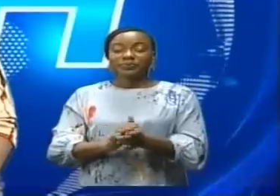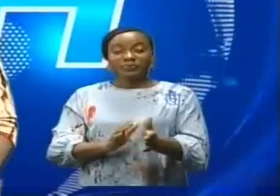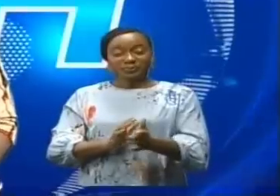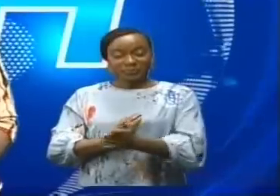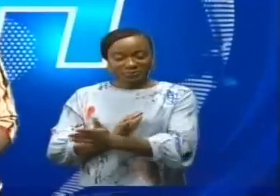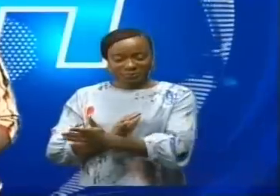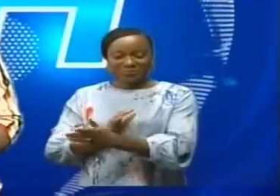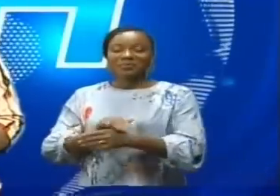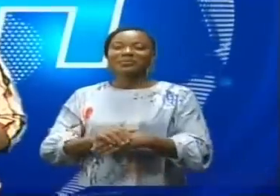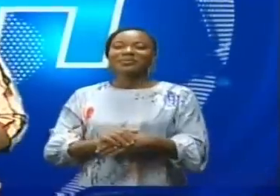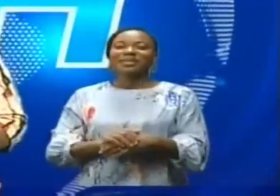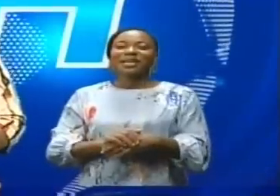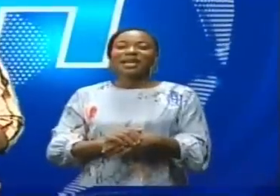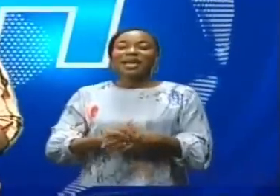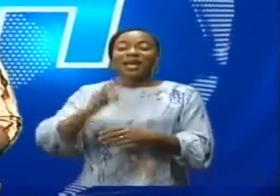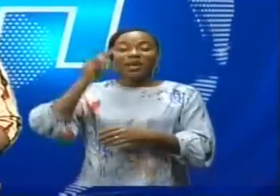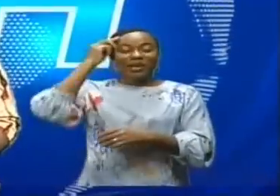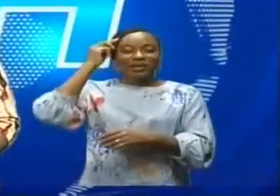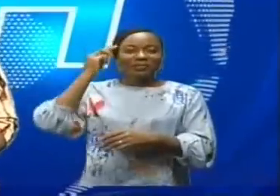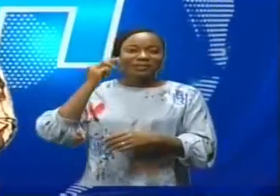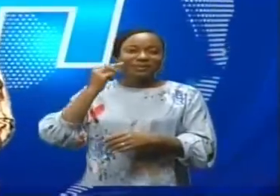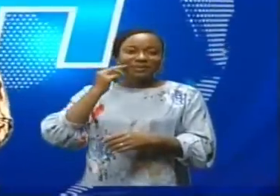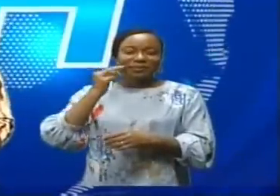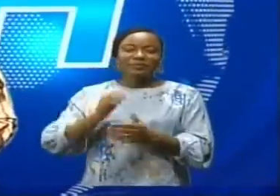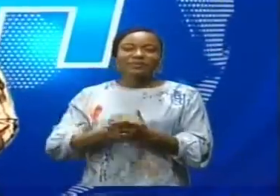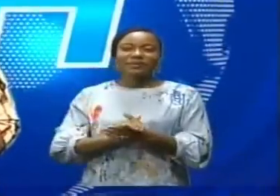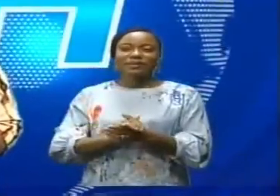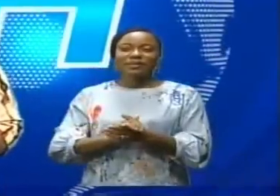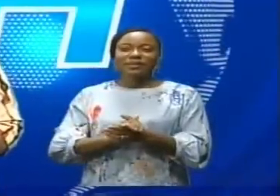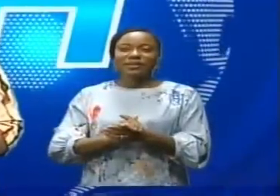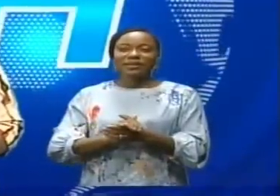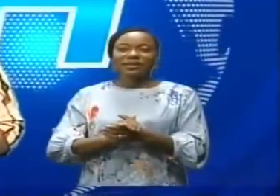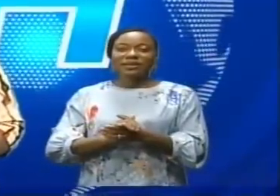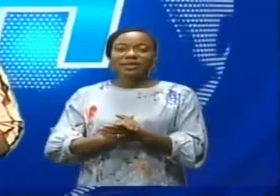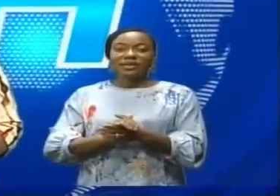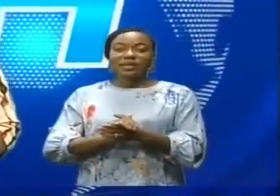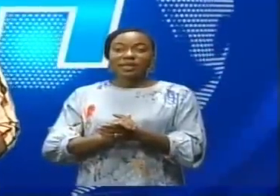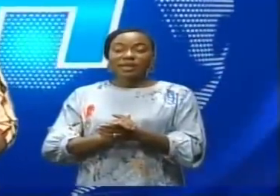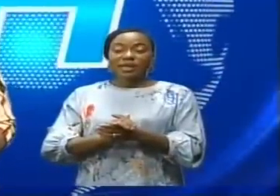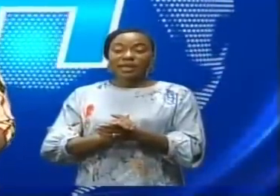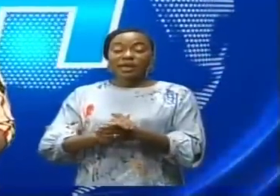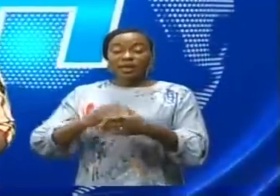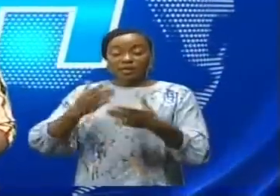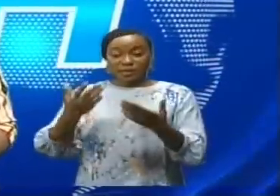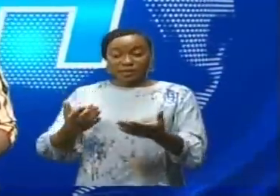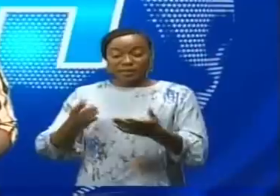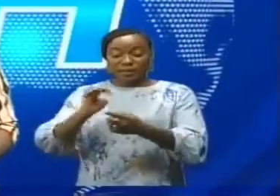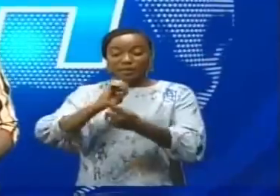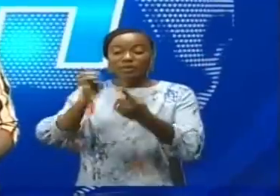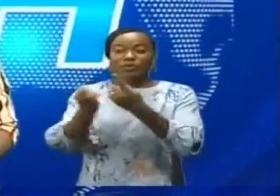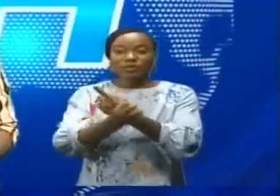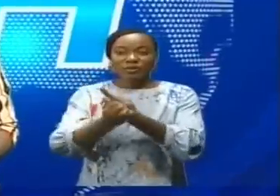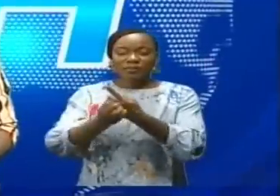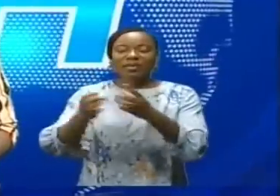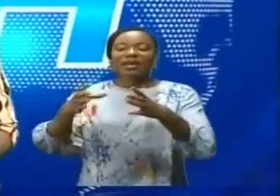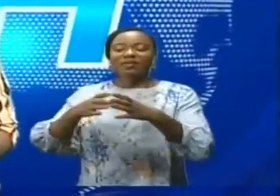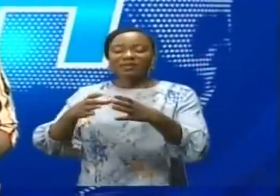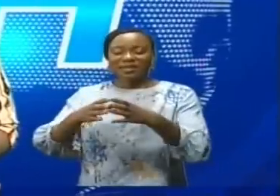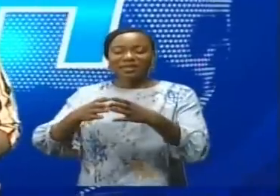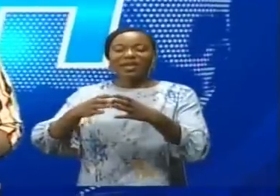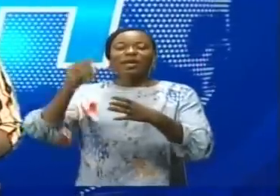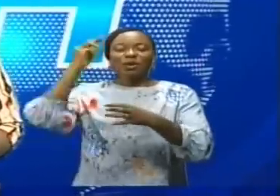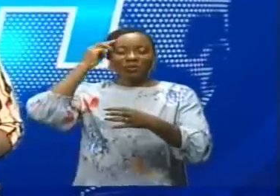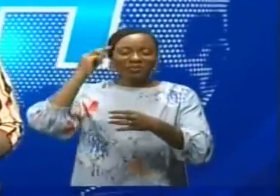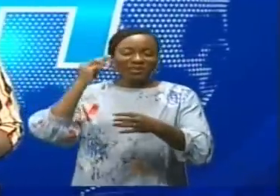Et le ministre du Tourisme était avec le ministre de Média autour